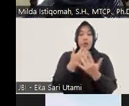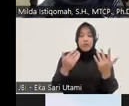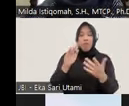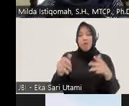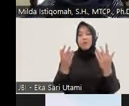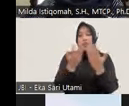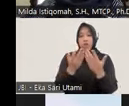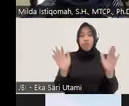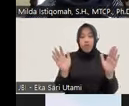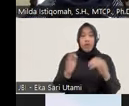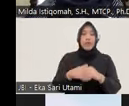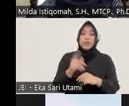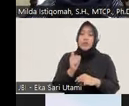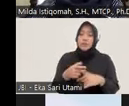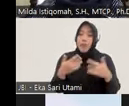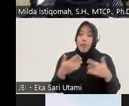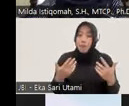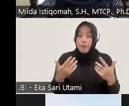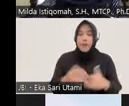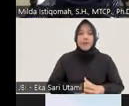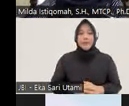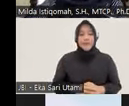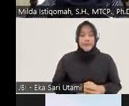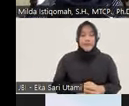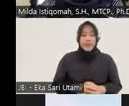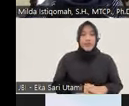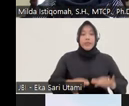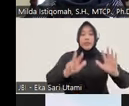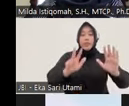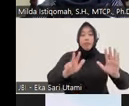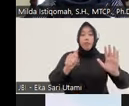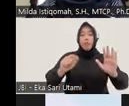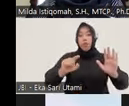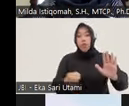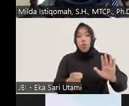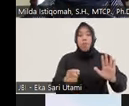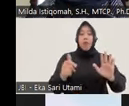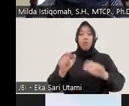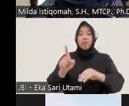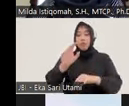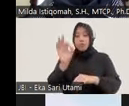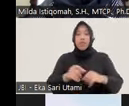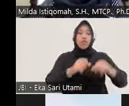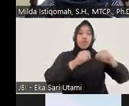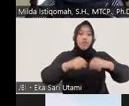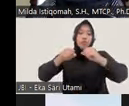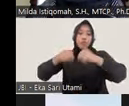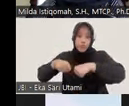gitu karena apa? karena 86,1% setuju dan sangat setuju